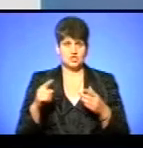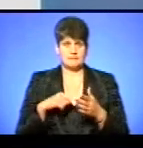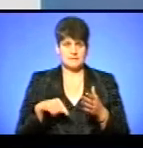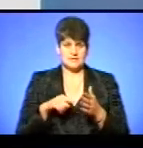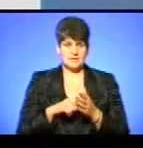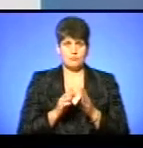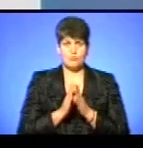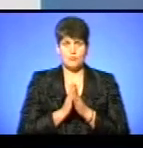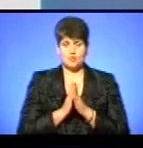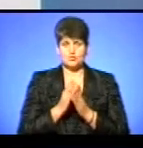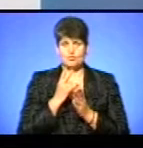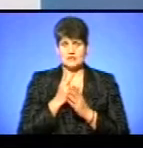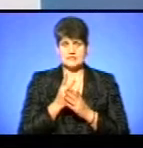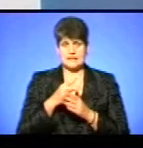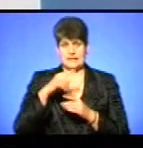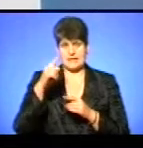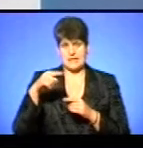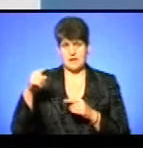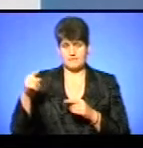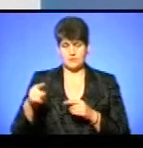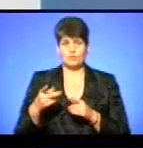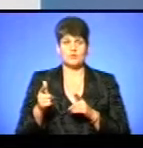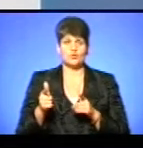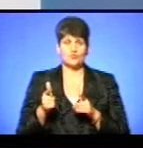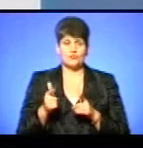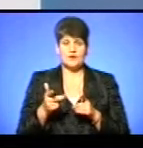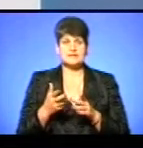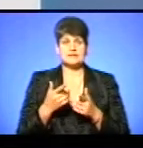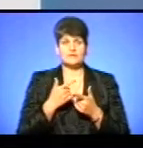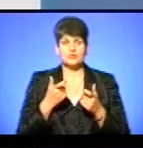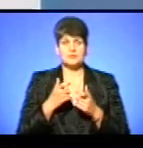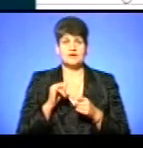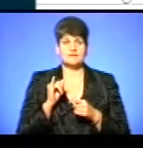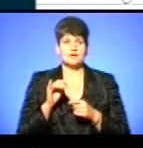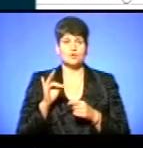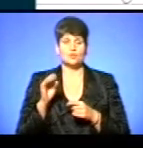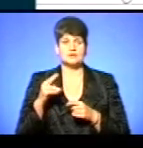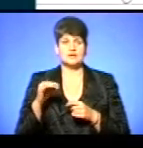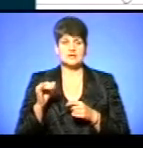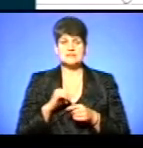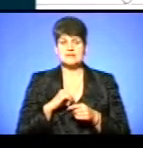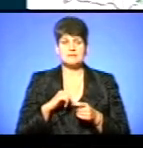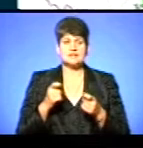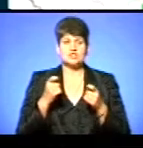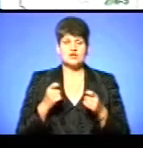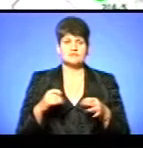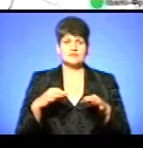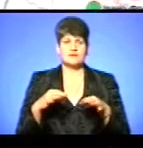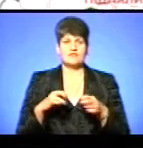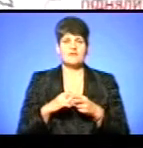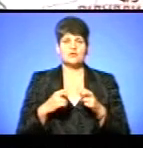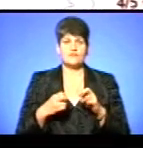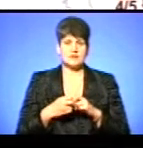Я попрошу режисера показати нам графіку. Мої колеги підготували. Зокрема, за інформацією Івана Родакевича, найдешевший транспорт в Івано